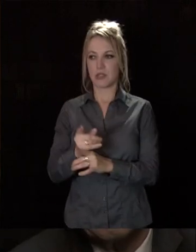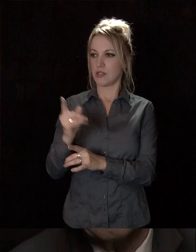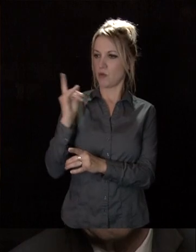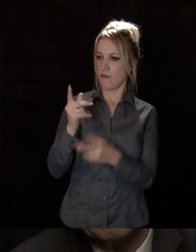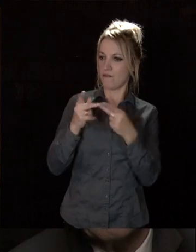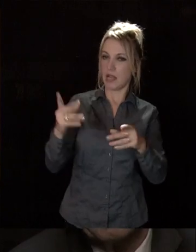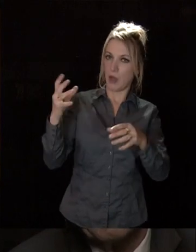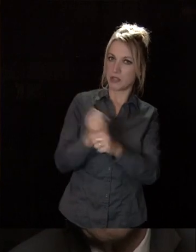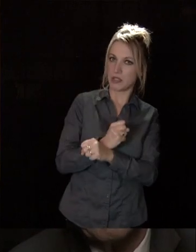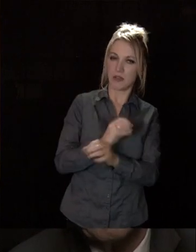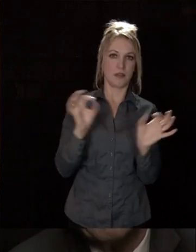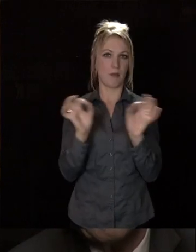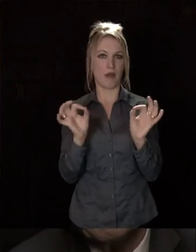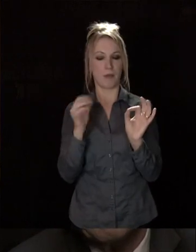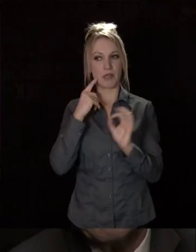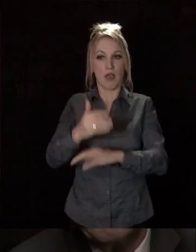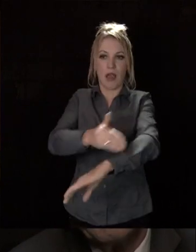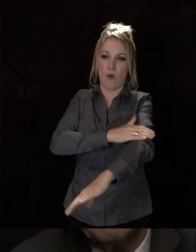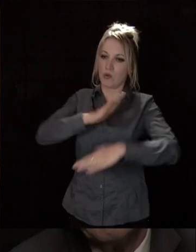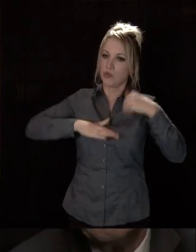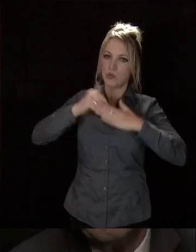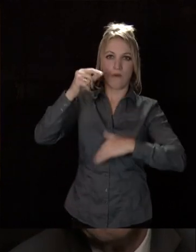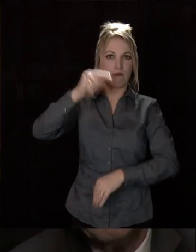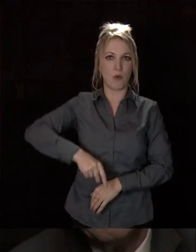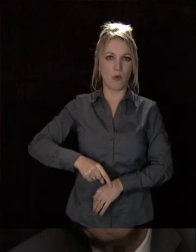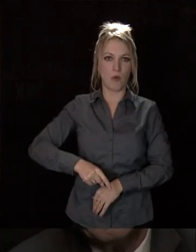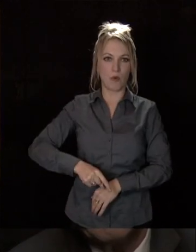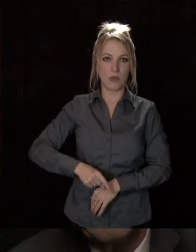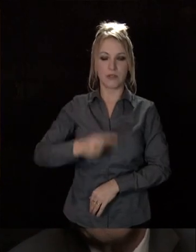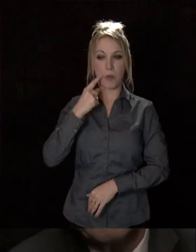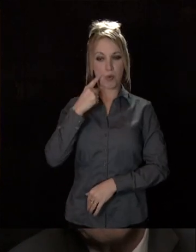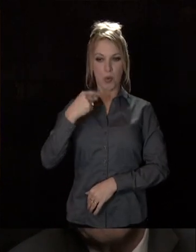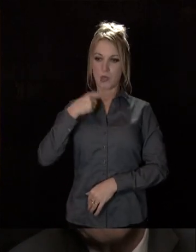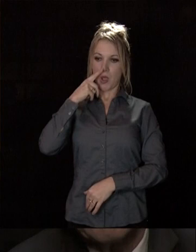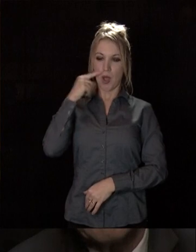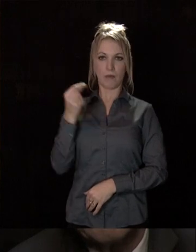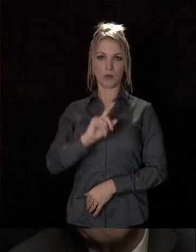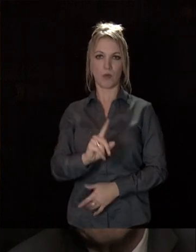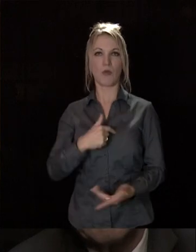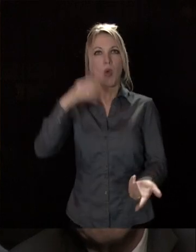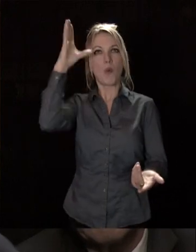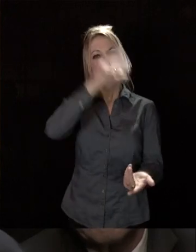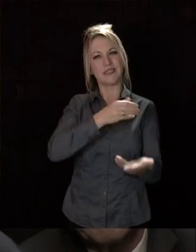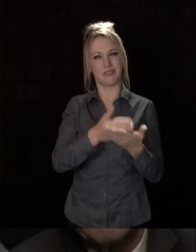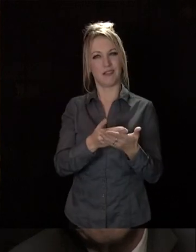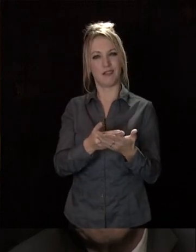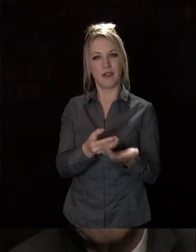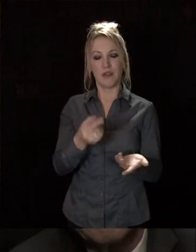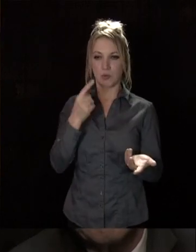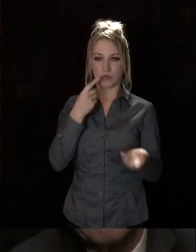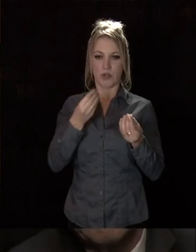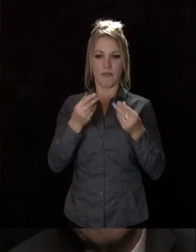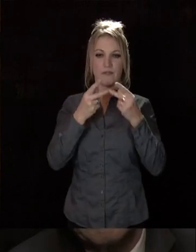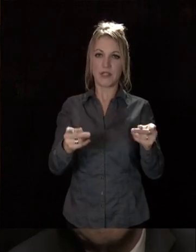de ville réussie qui ne se soit construite à partir de l'homme et pour lui. C'est parfois l'oubli de ce principe qui a conduit